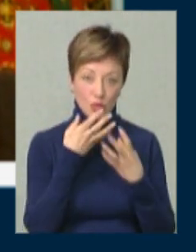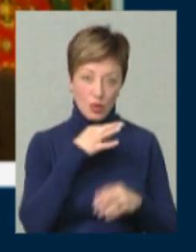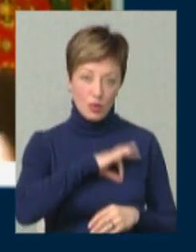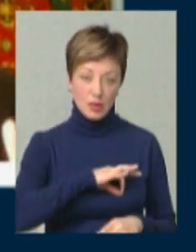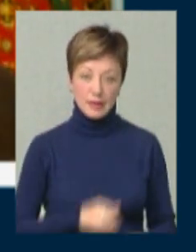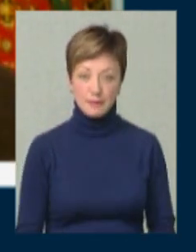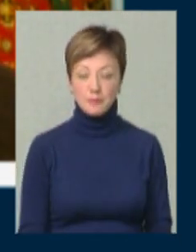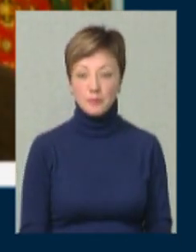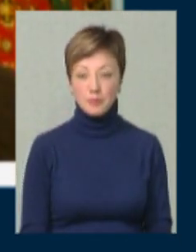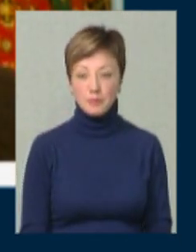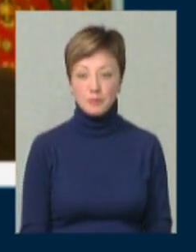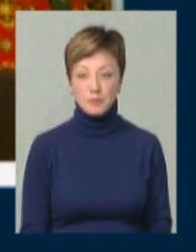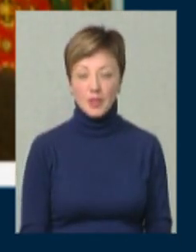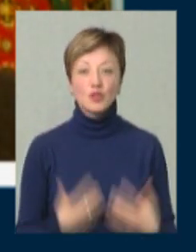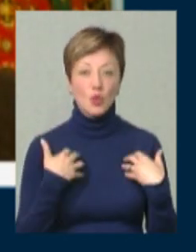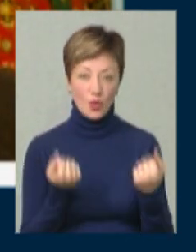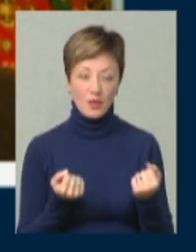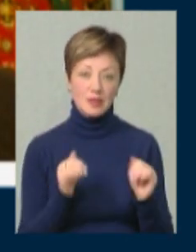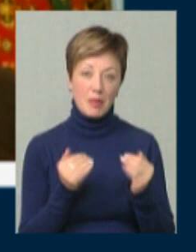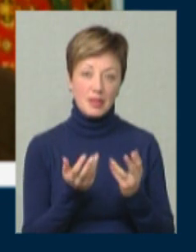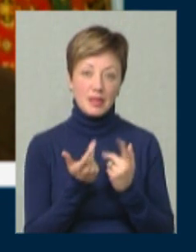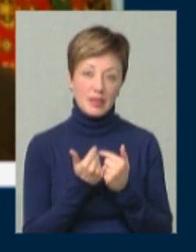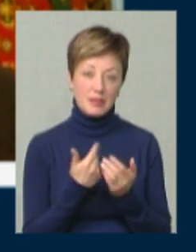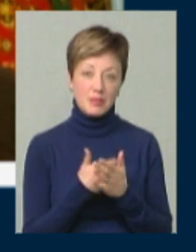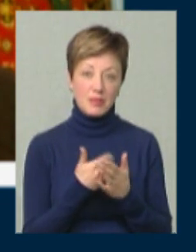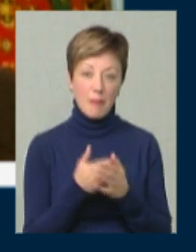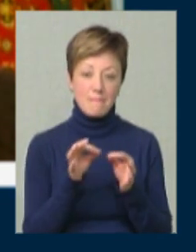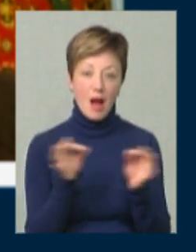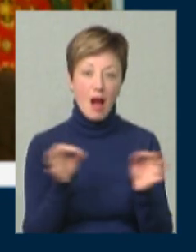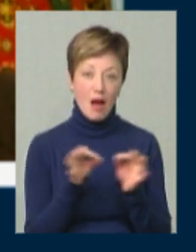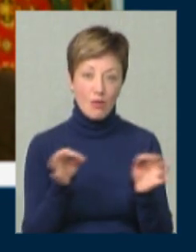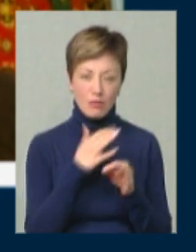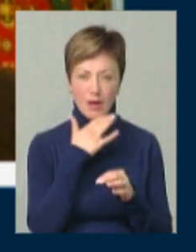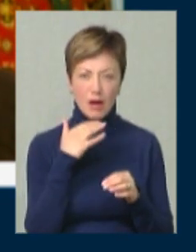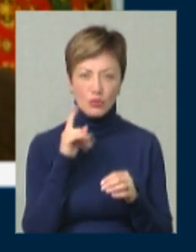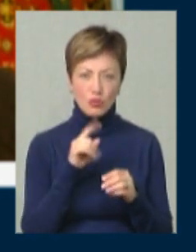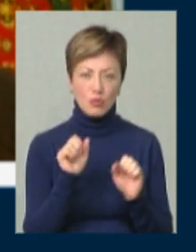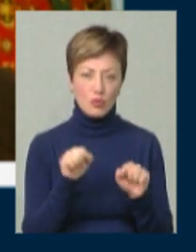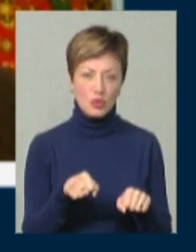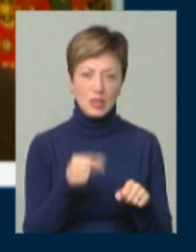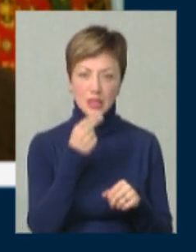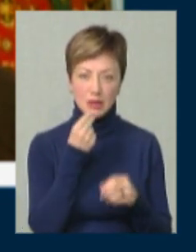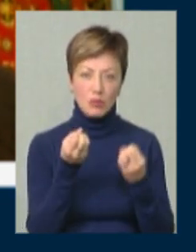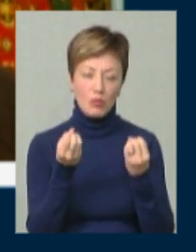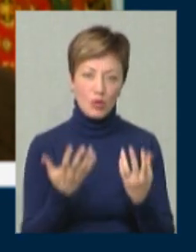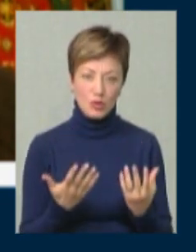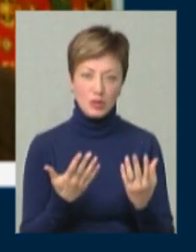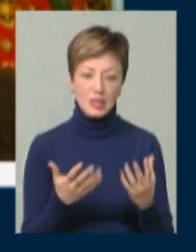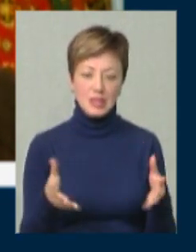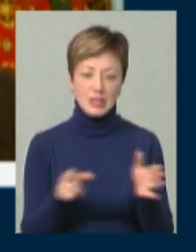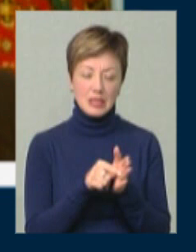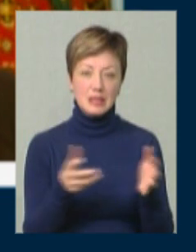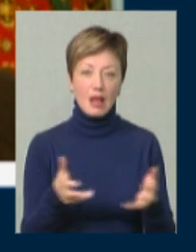в користь. Зменшує кількість там макаронів, тому що багато що можна їх їсти просто із